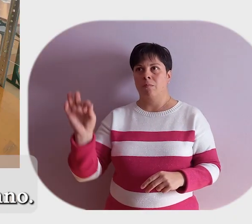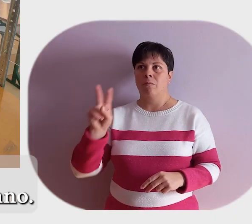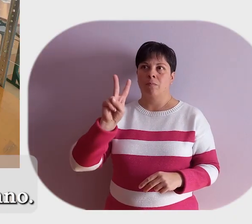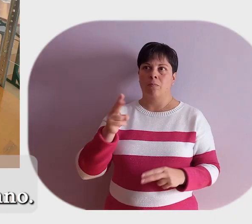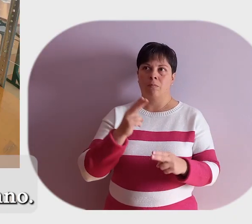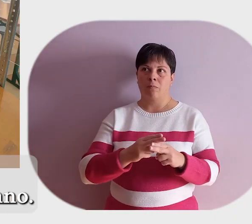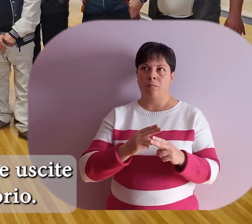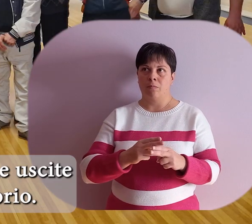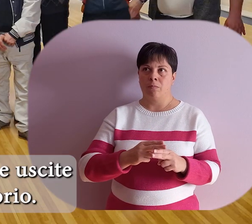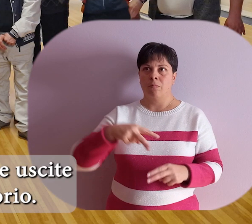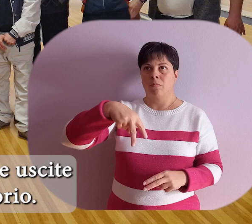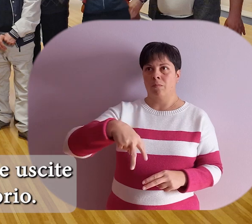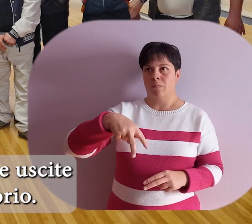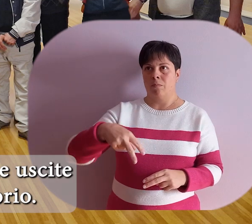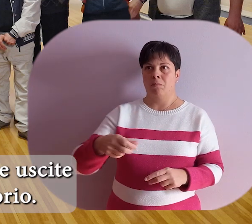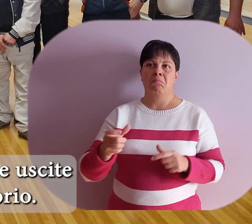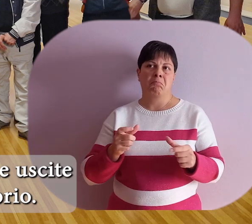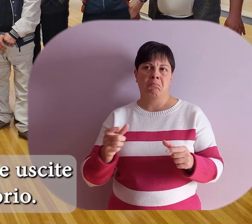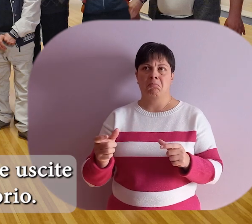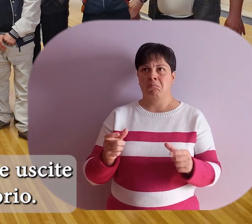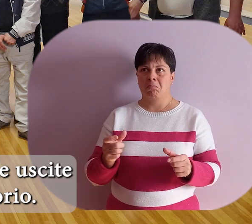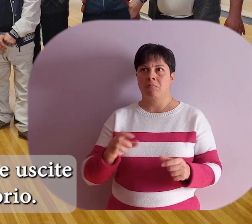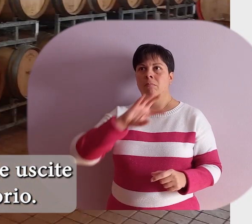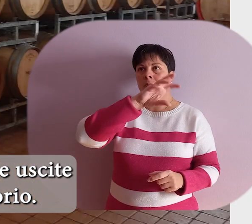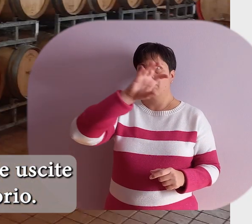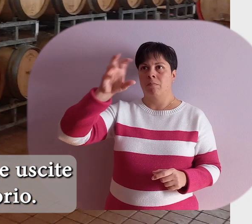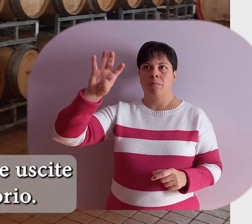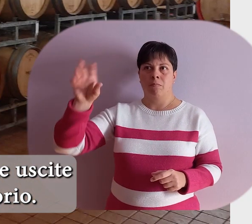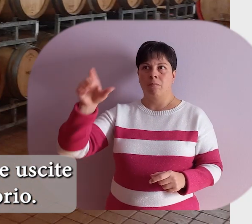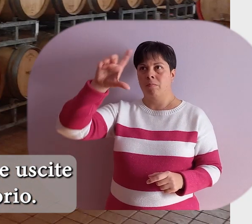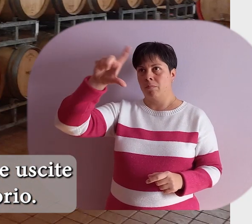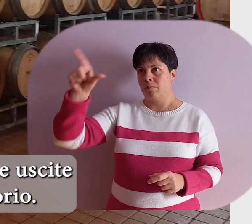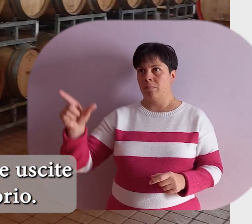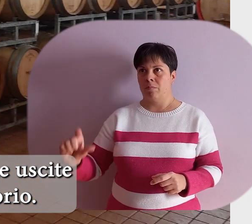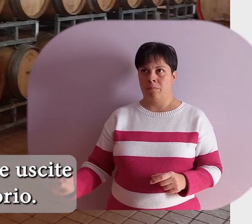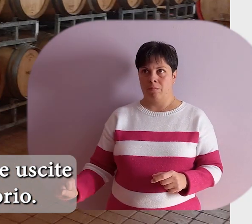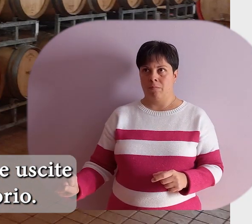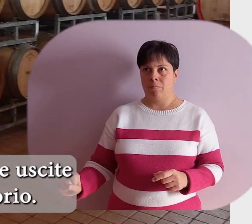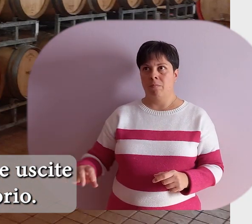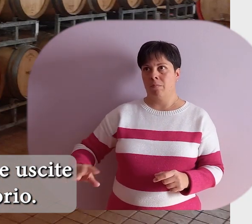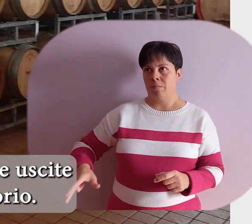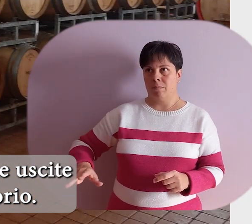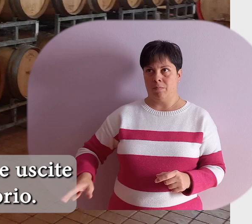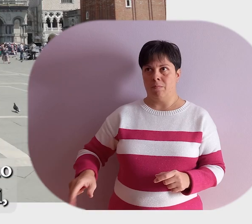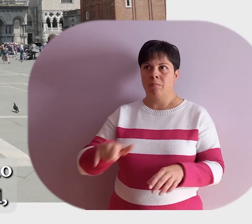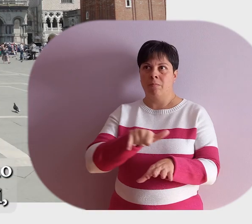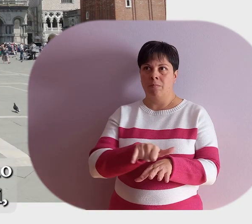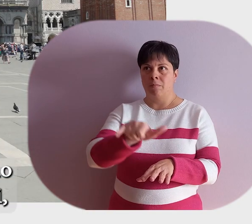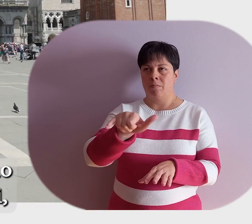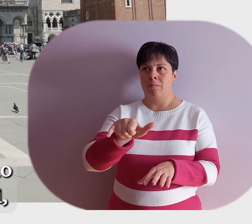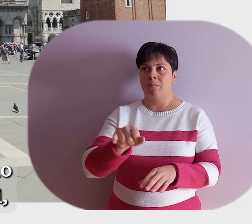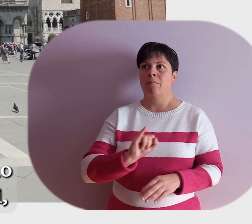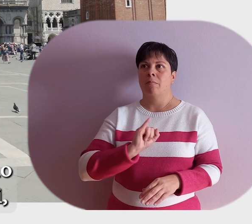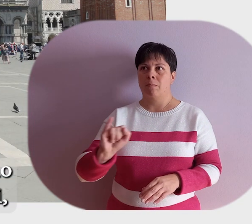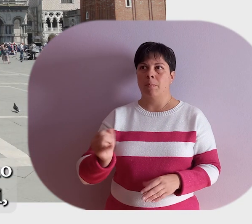un compleanno. Durante l'anno facciamo delle uscite di esplorazione del territorio, una o due